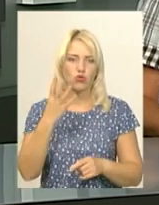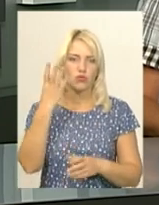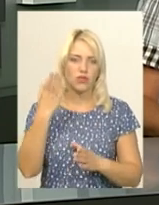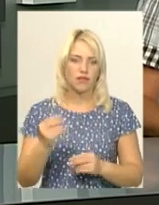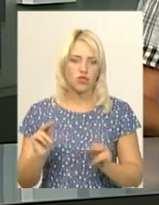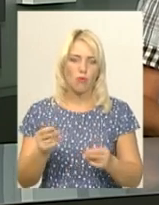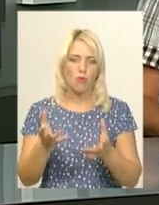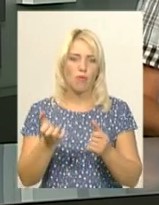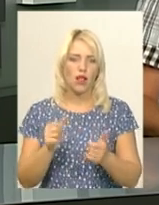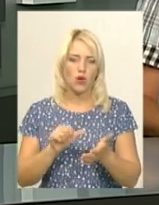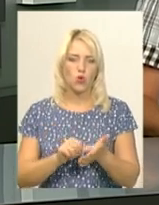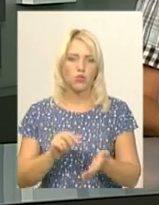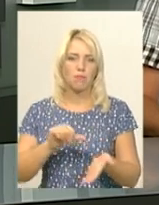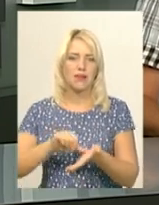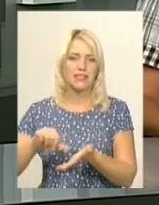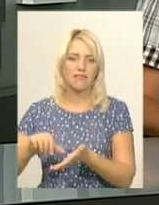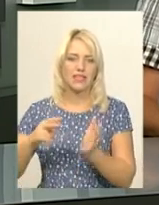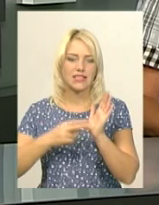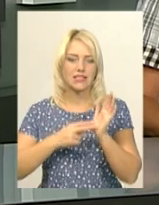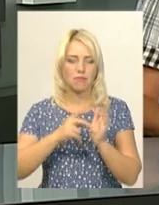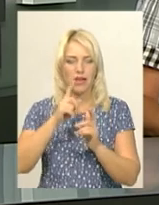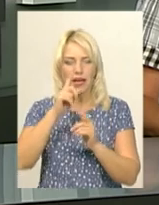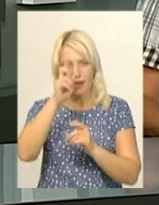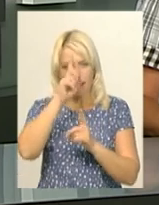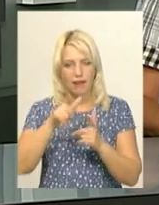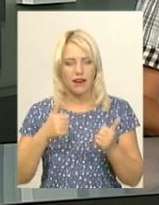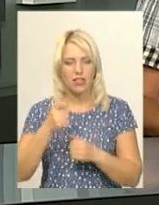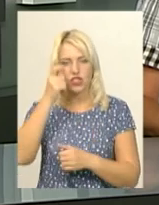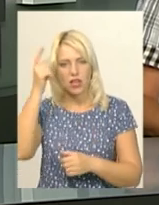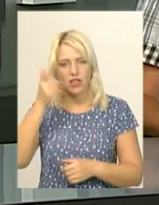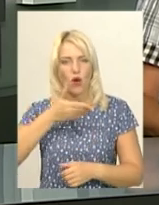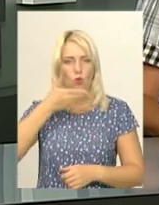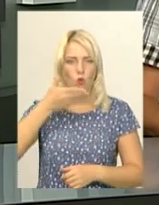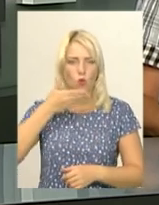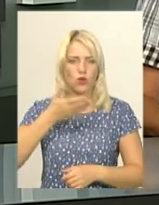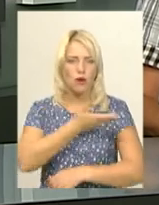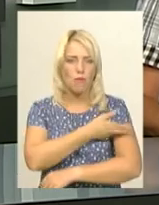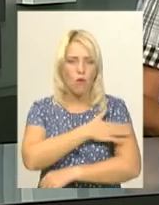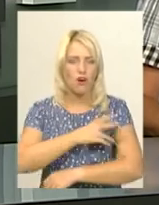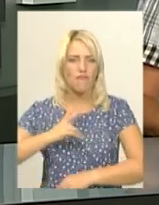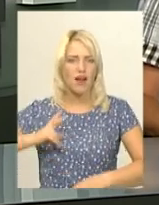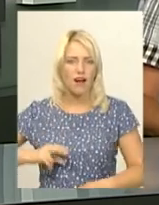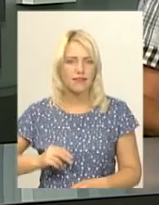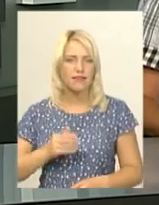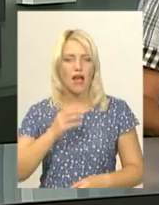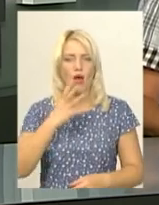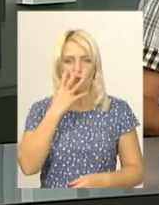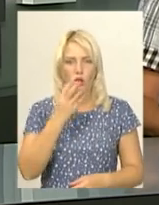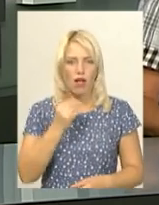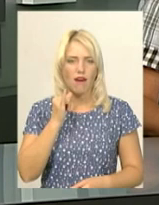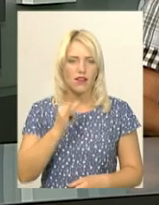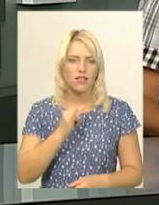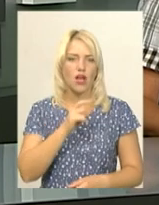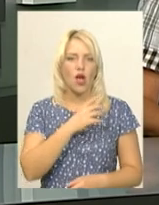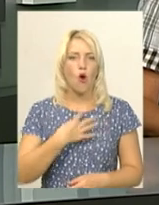чемпіонаті брали участь представники семи країн Європи – України, Чехії, Угорщини, Польщі, Франції, Болгарії та Хорватії.